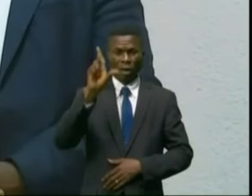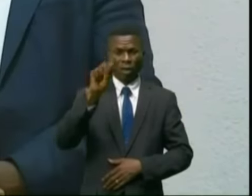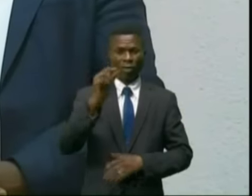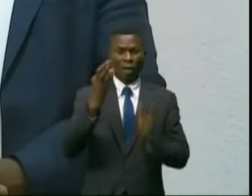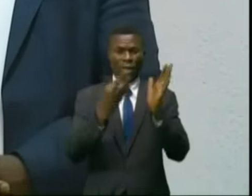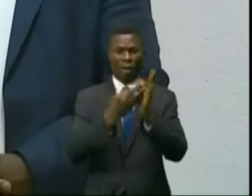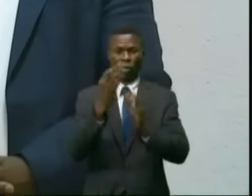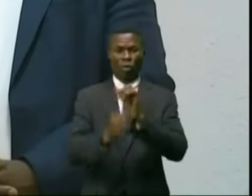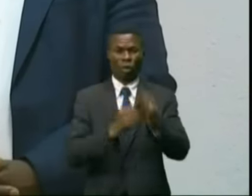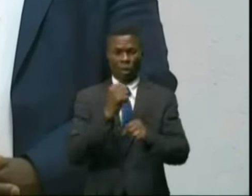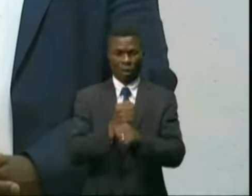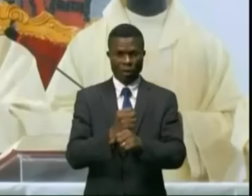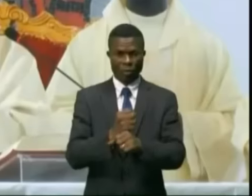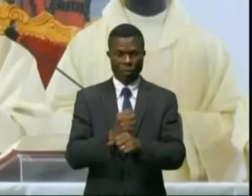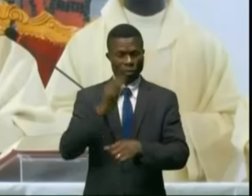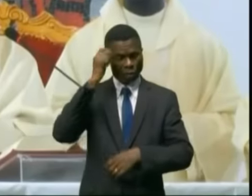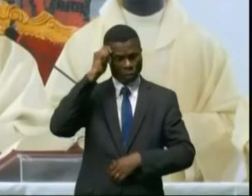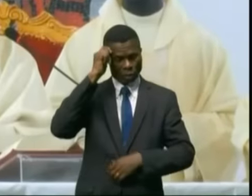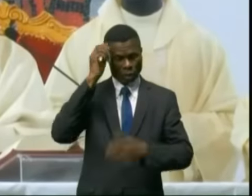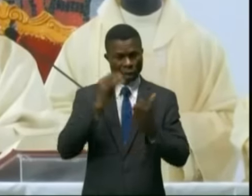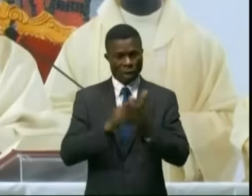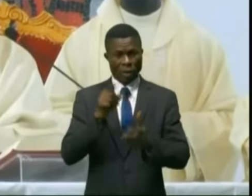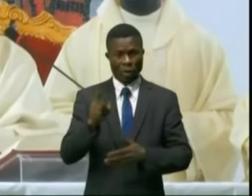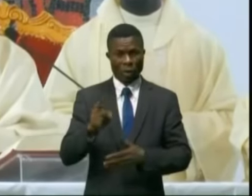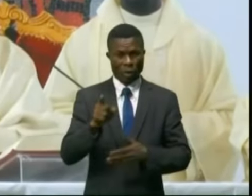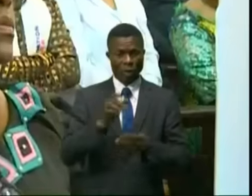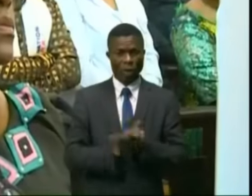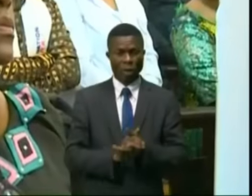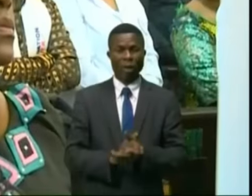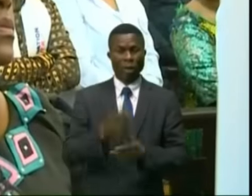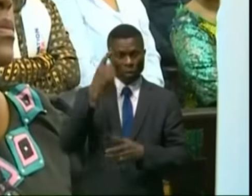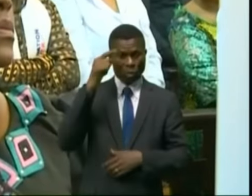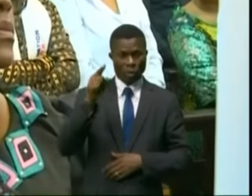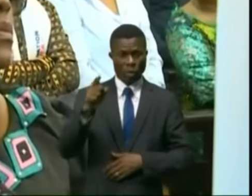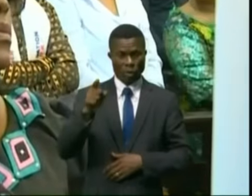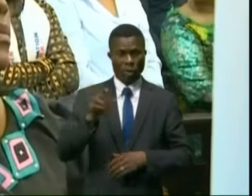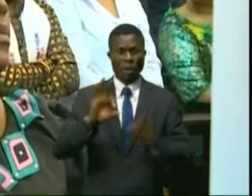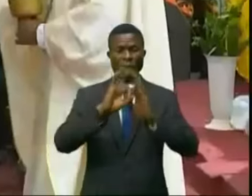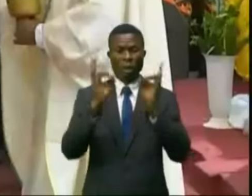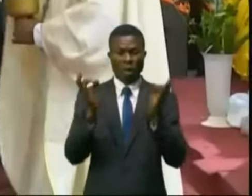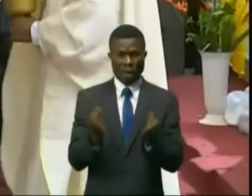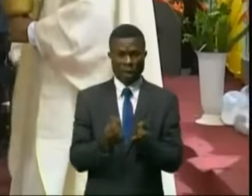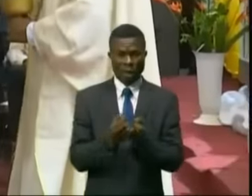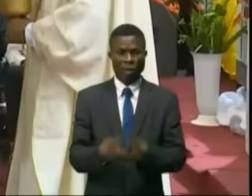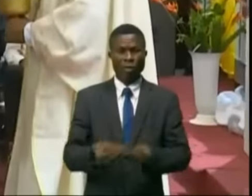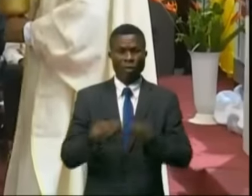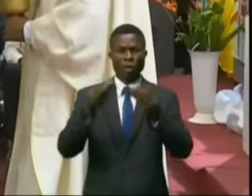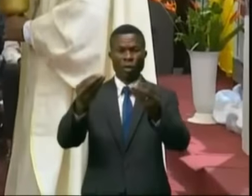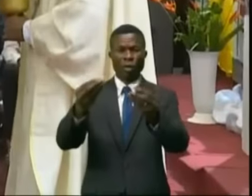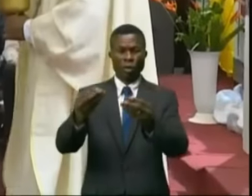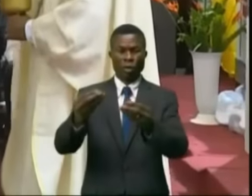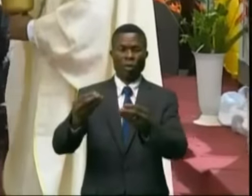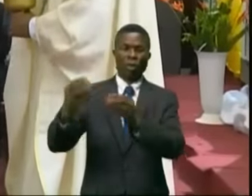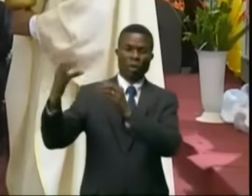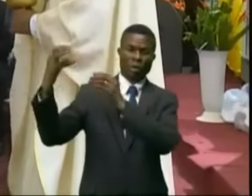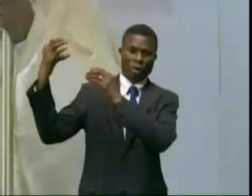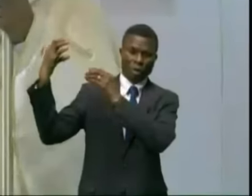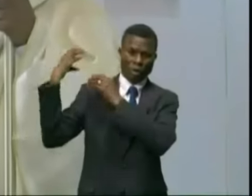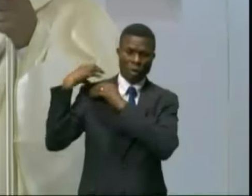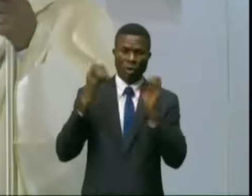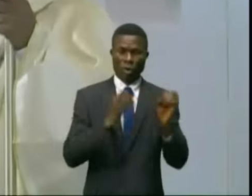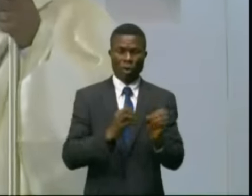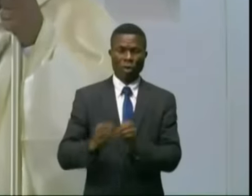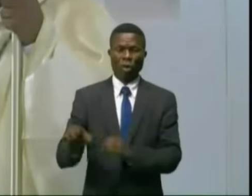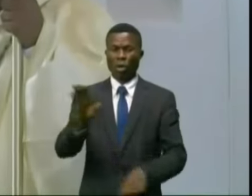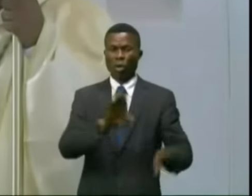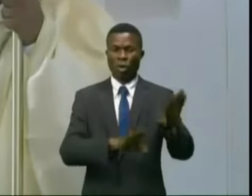ans. L'on se rappelera également que c'est à lui que la famille avait confié le son d'organiser